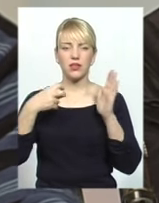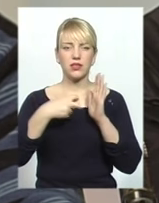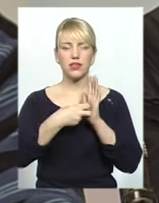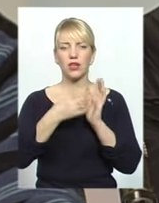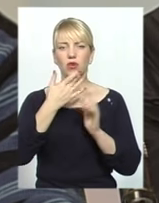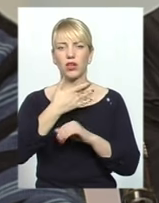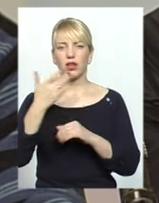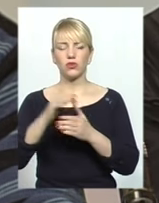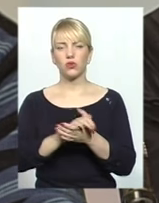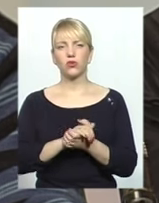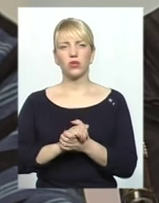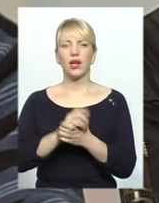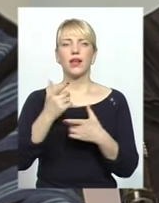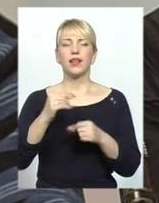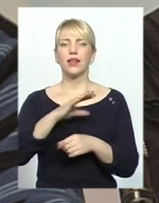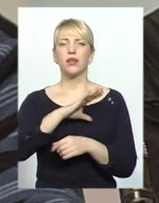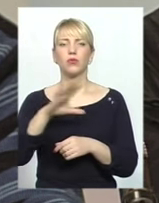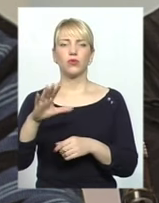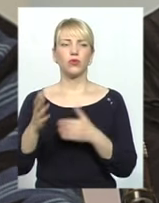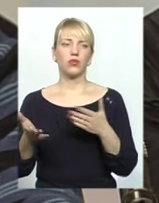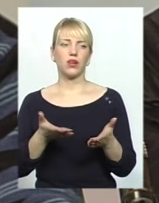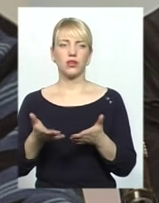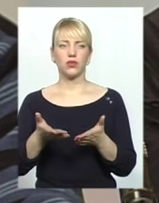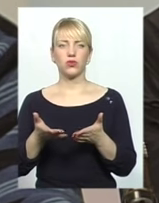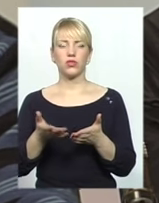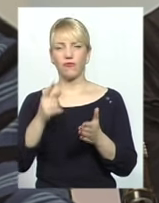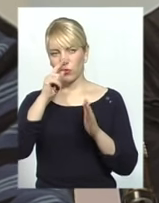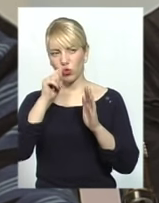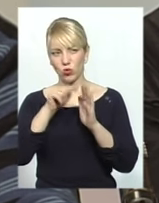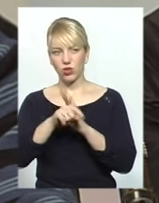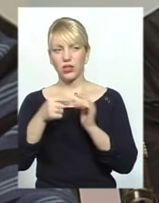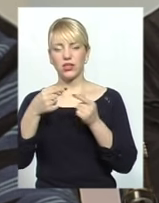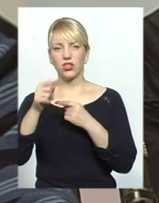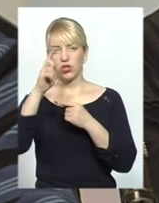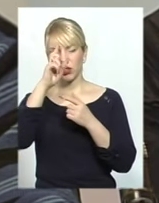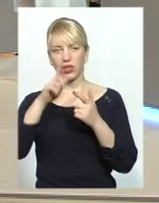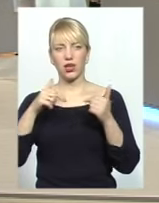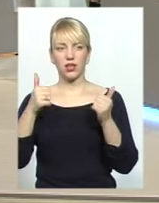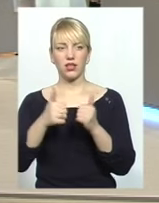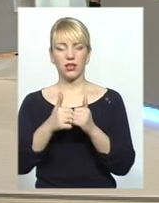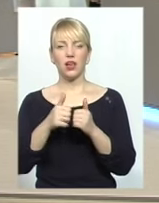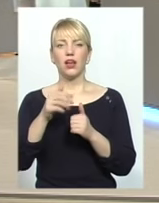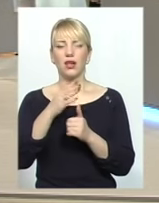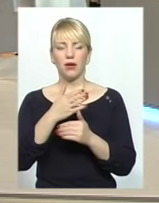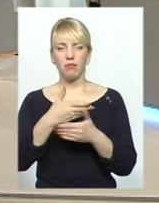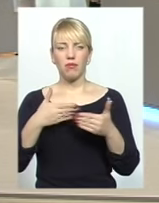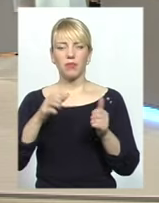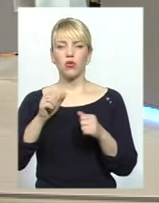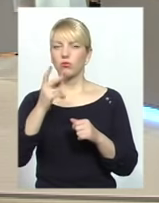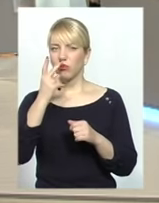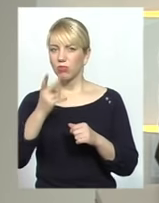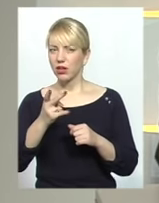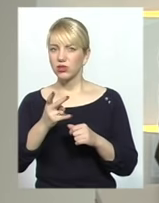якихось втурчань інших країн, то ми можемо бачити, що це